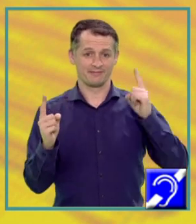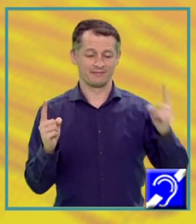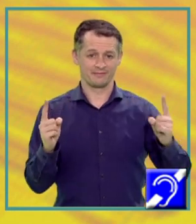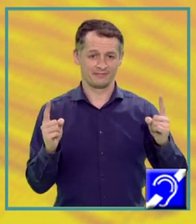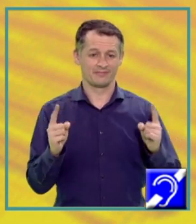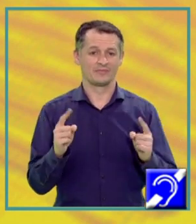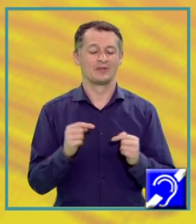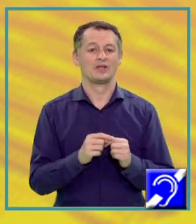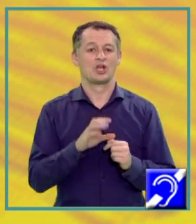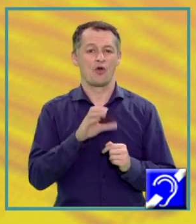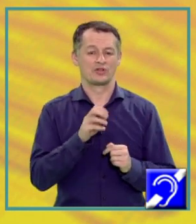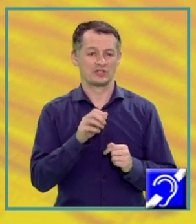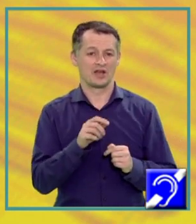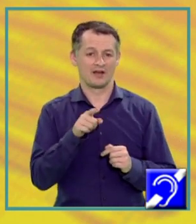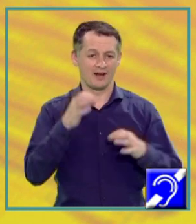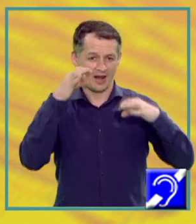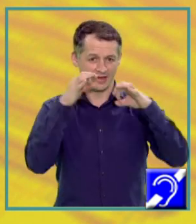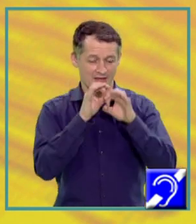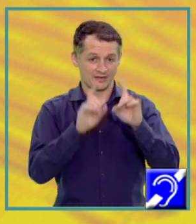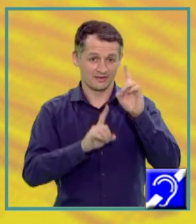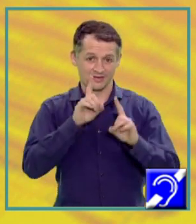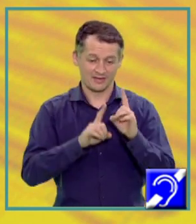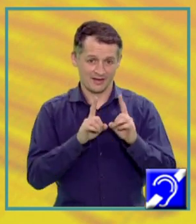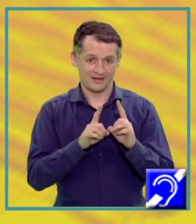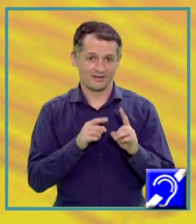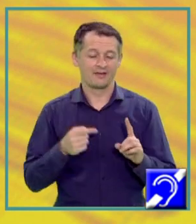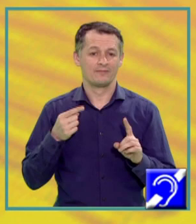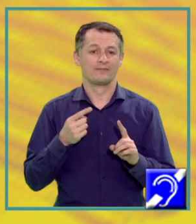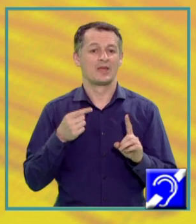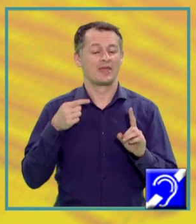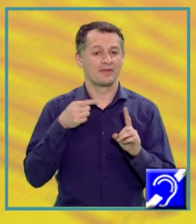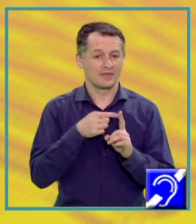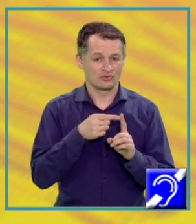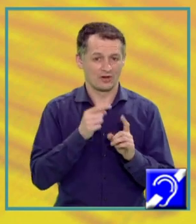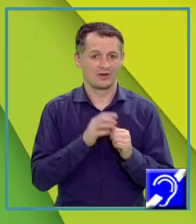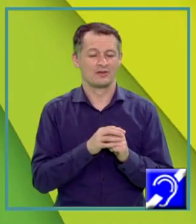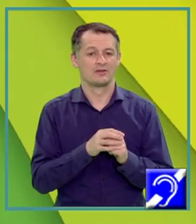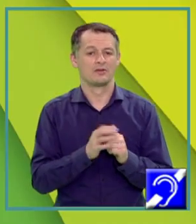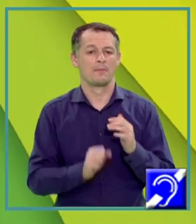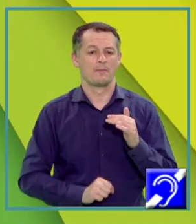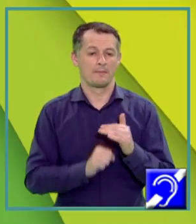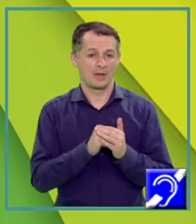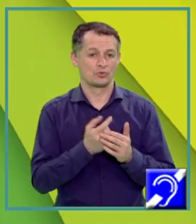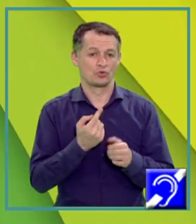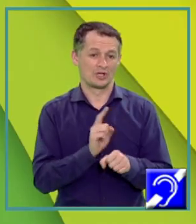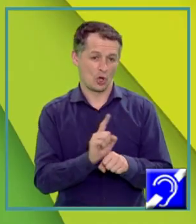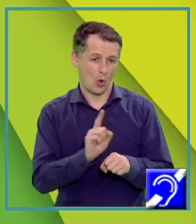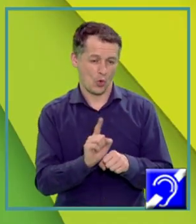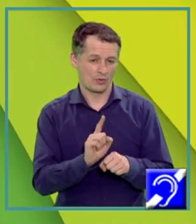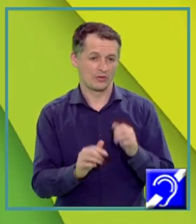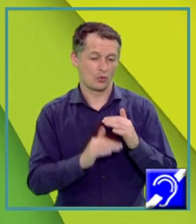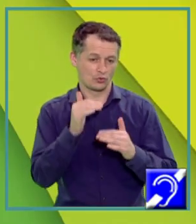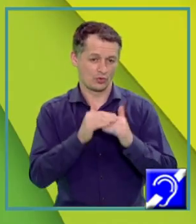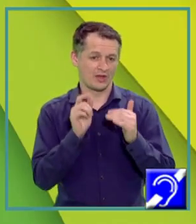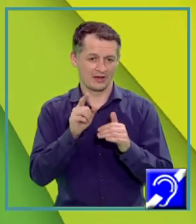convergența lentilei În cazul în care indicele de refracție absolut al materialului din care este confecționată